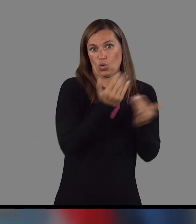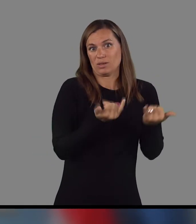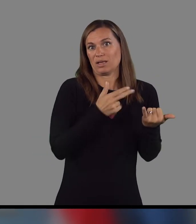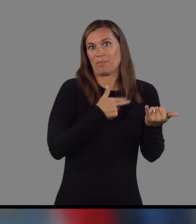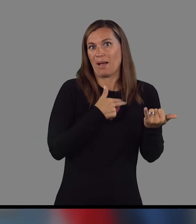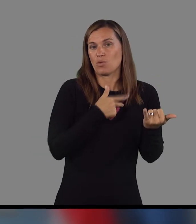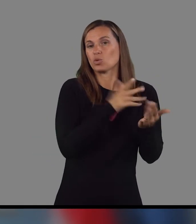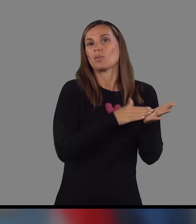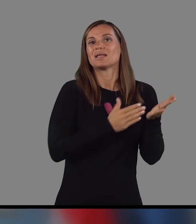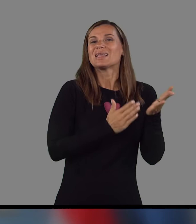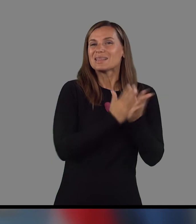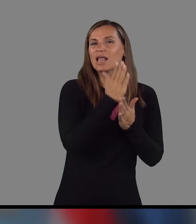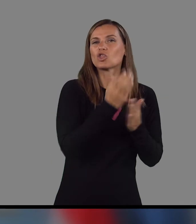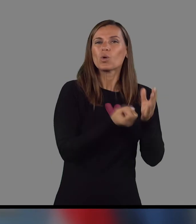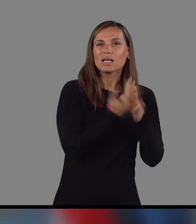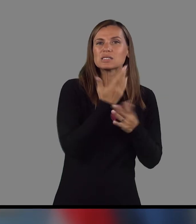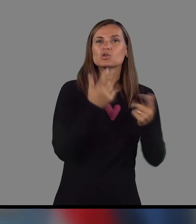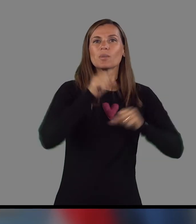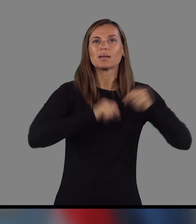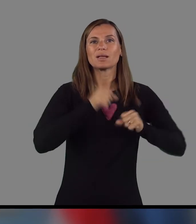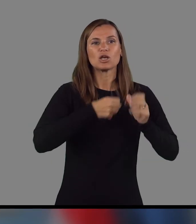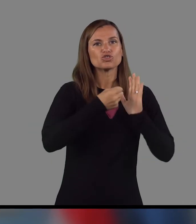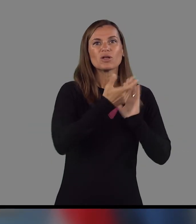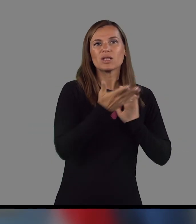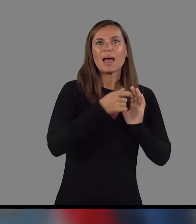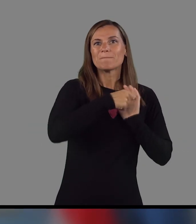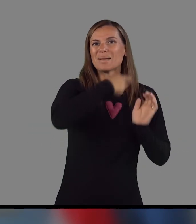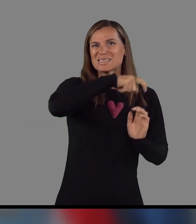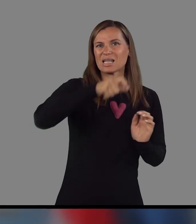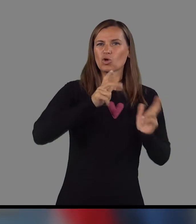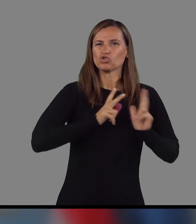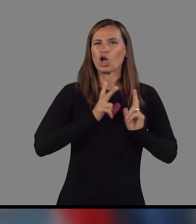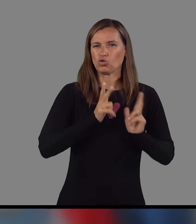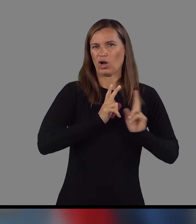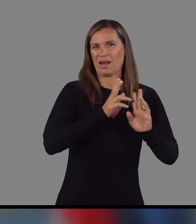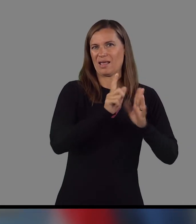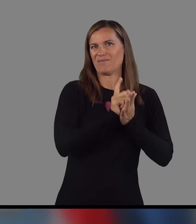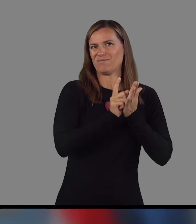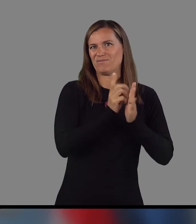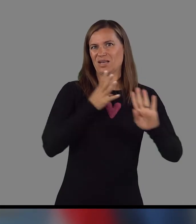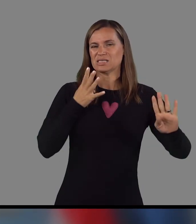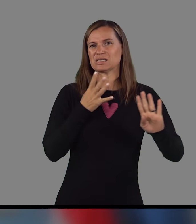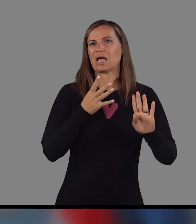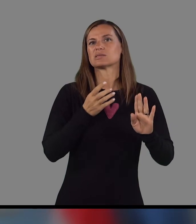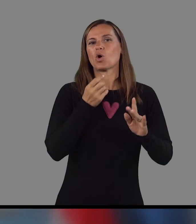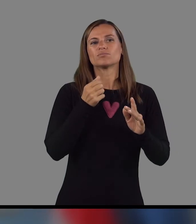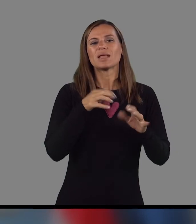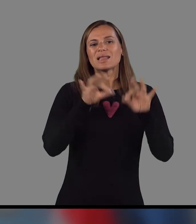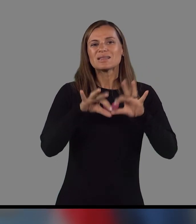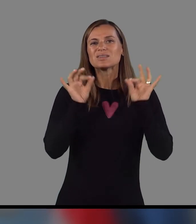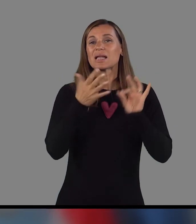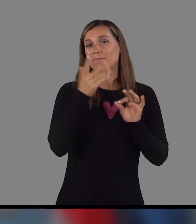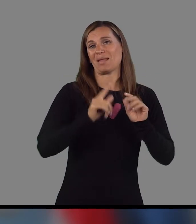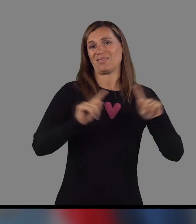trendov, ki jih ta trenutek imamo, torej trendov rasti oziroma gibanja števila pacijentov, ki čaka v očekalnih vrstah, identificirali teh pet vrst